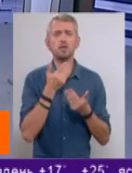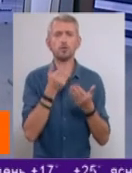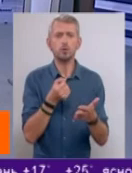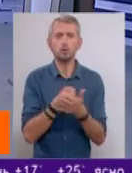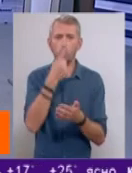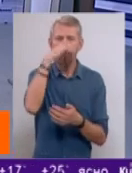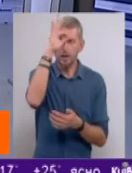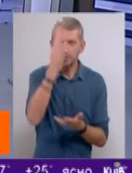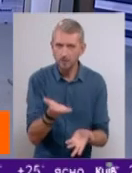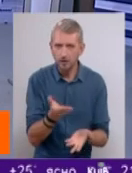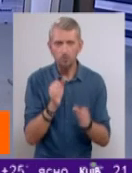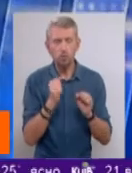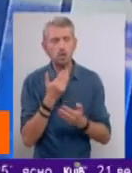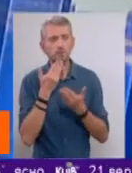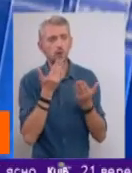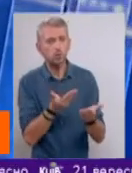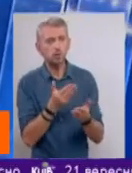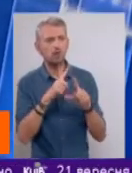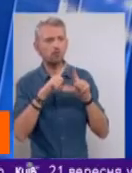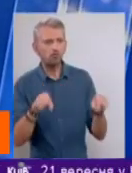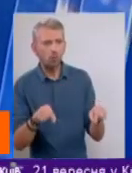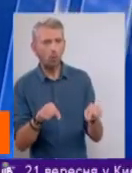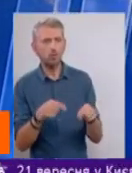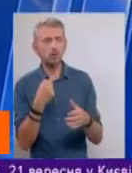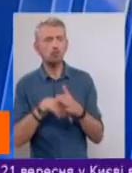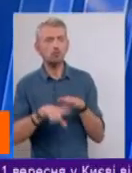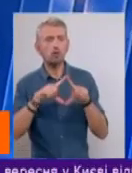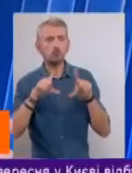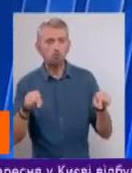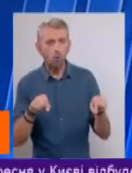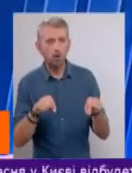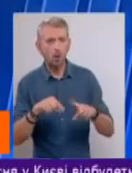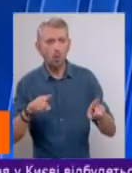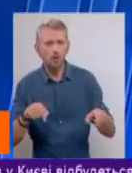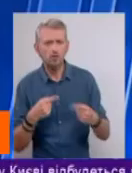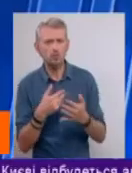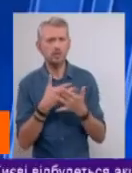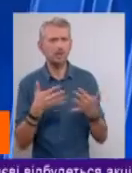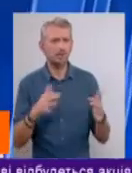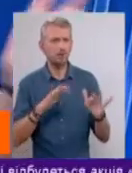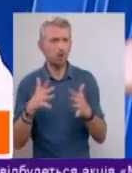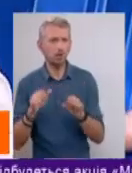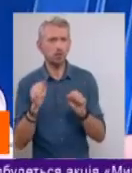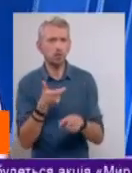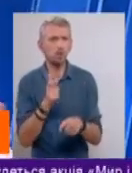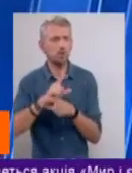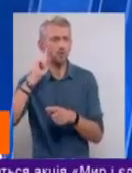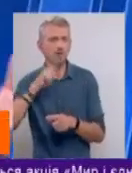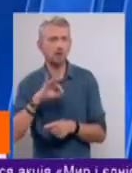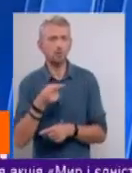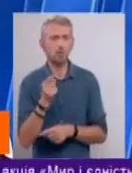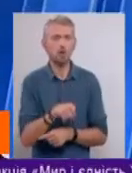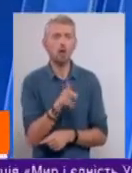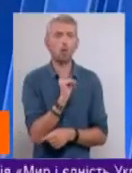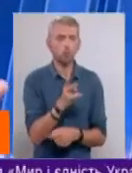до поліції, можна звернутися в школу, тому що школа, організуючи різні події, може просто більше знати про те,